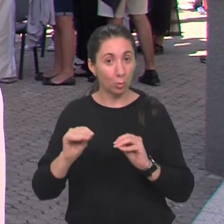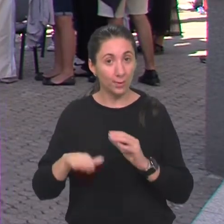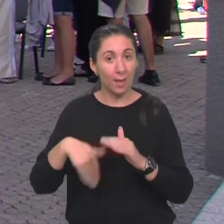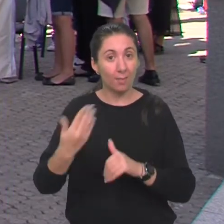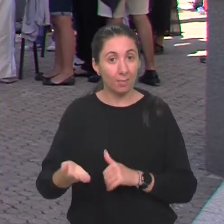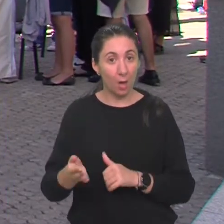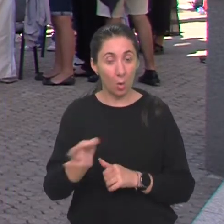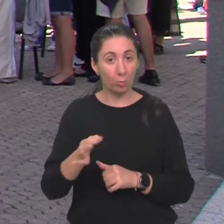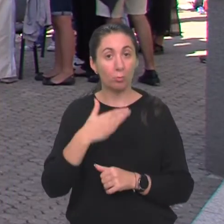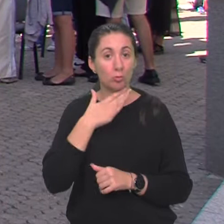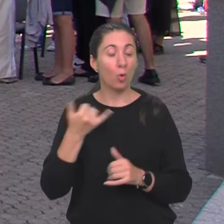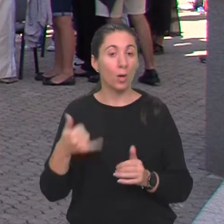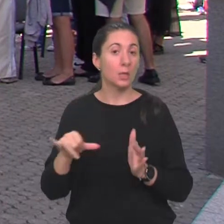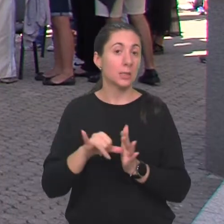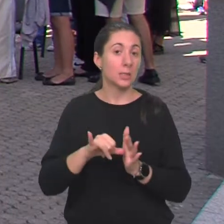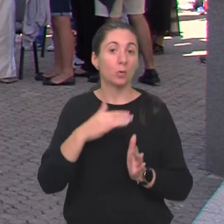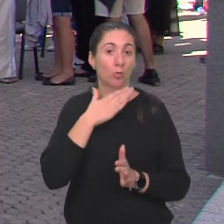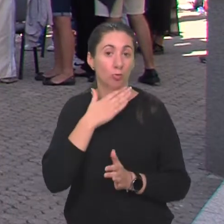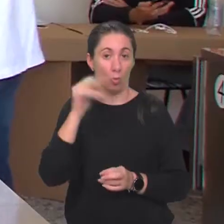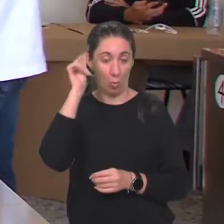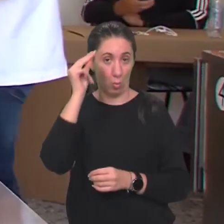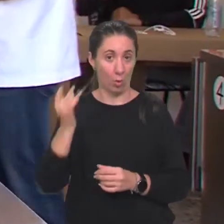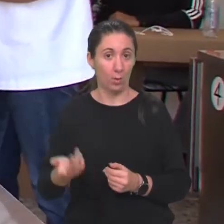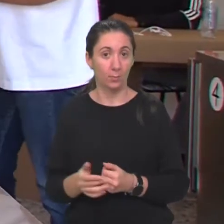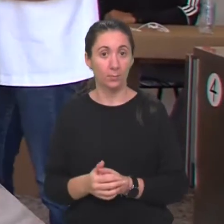osnovnoškolskog ili srednjoškolskog obrazovanja.